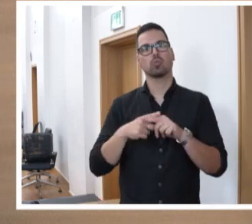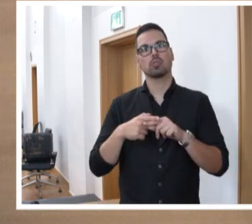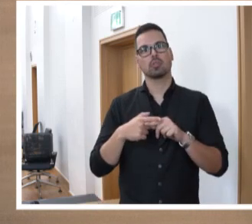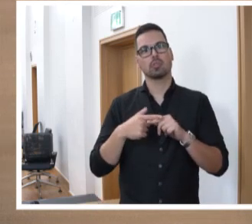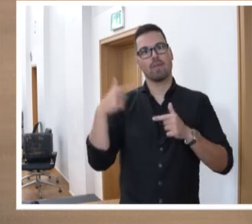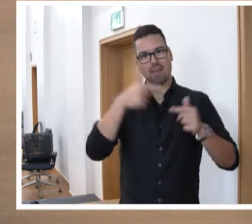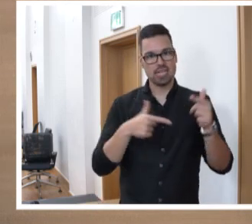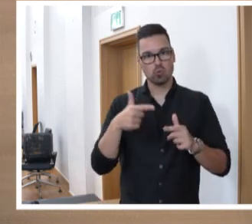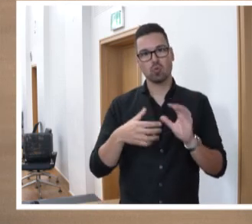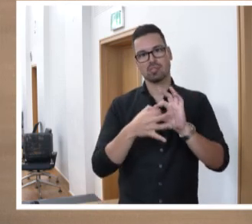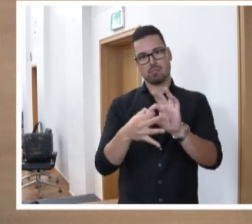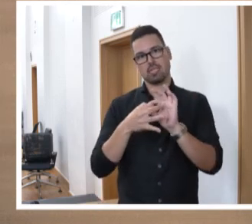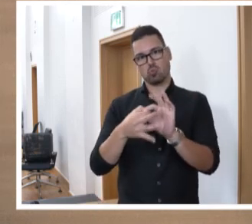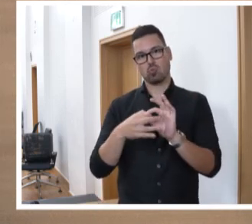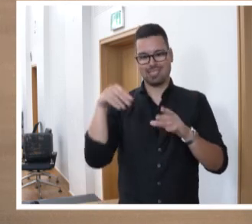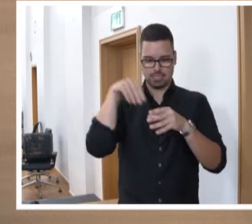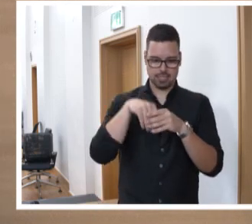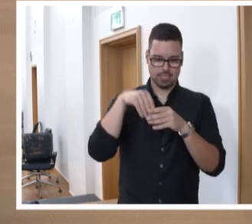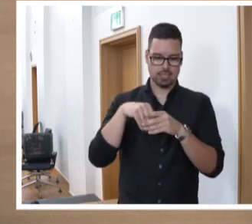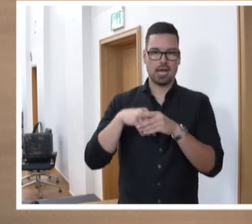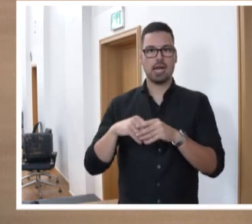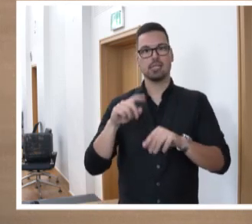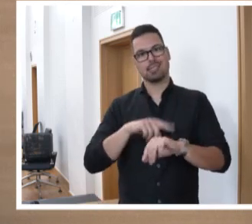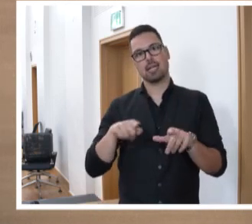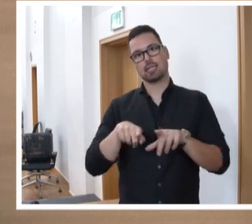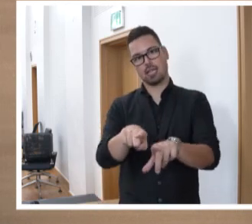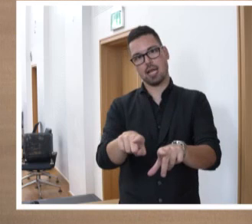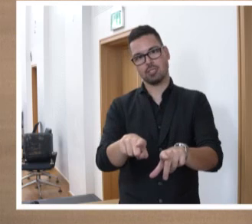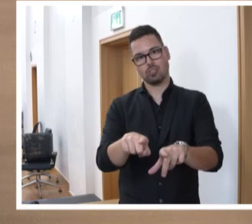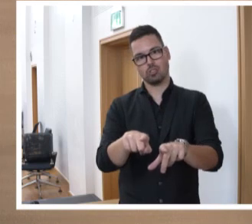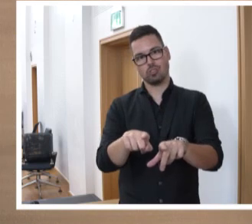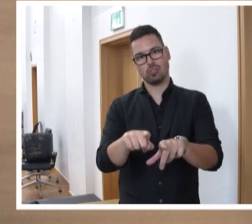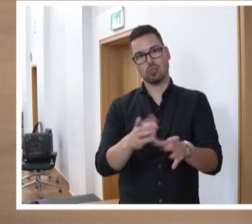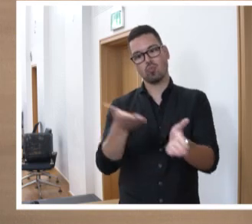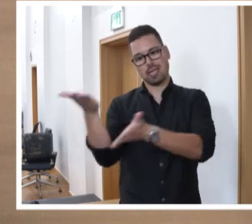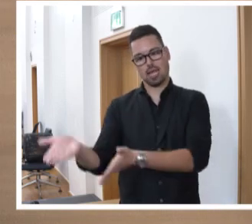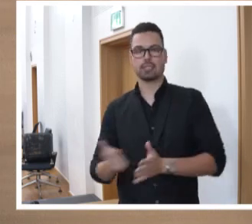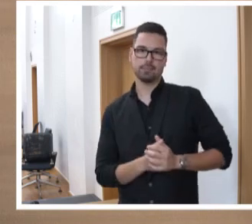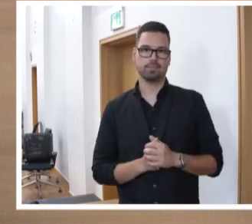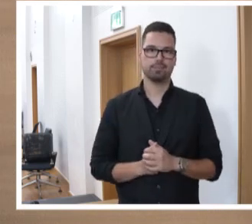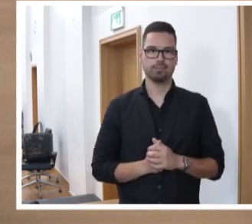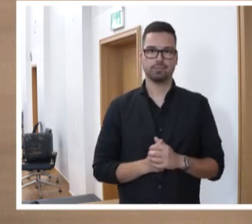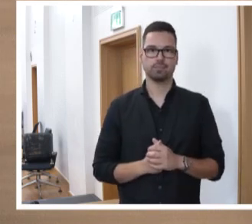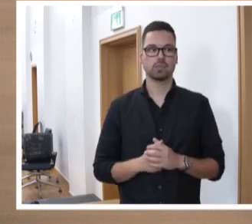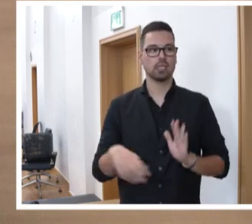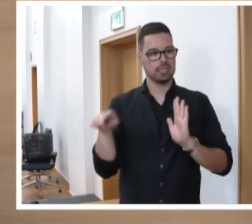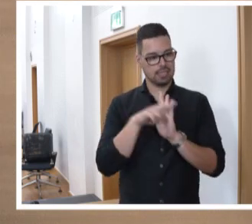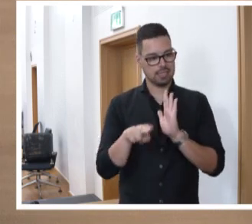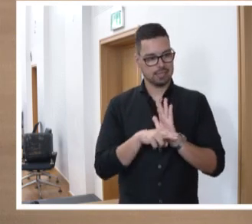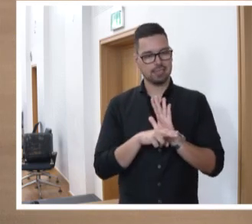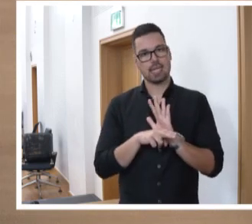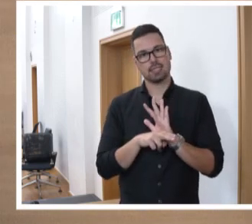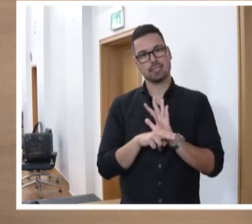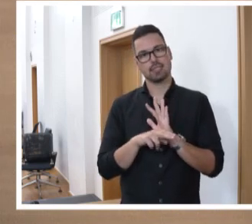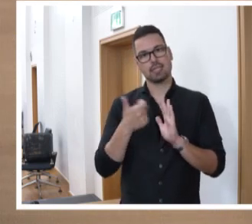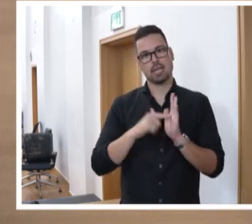Beamtinnen und Beamten inhalts- und zeitgleich auf die Diäten zu übertragen. Mit dem Gesetz zur Gewährung